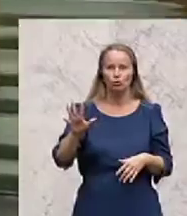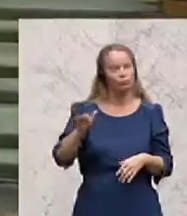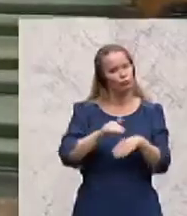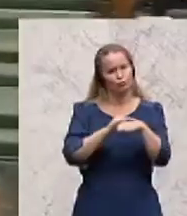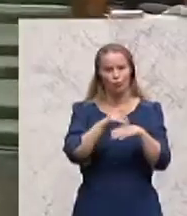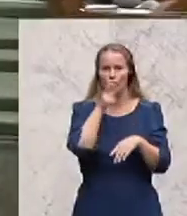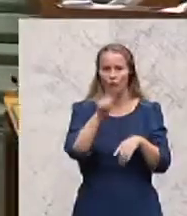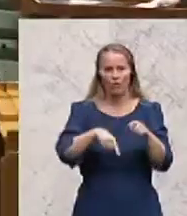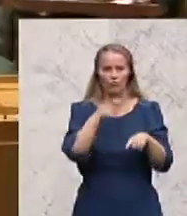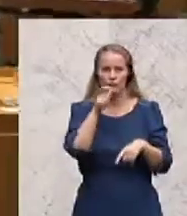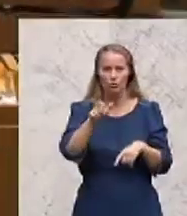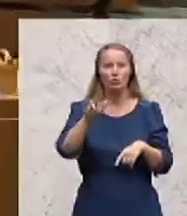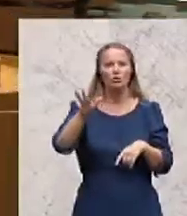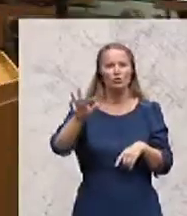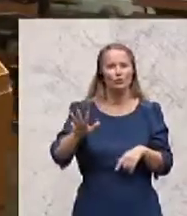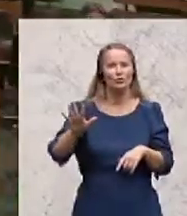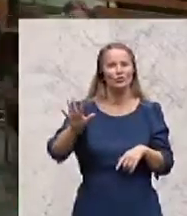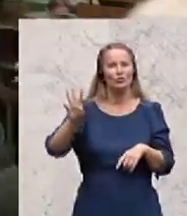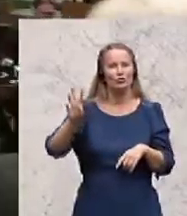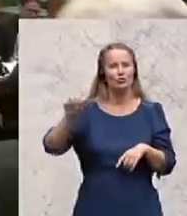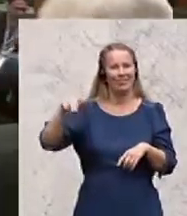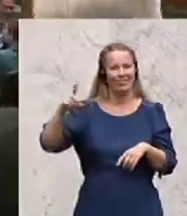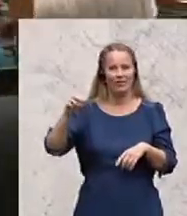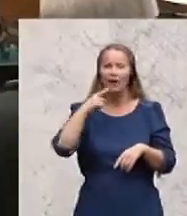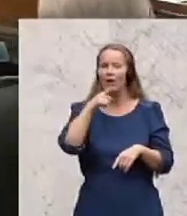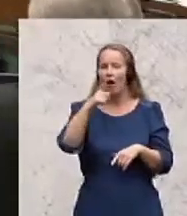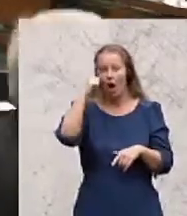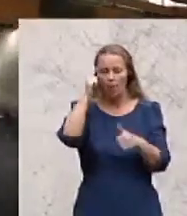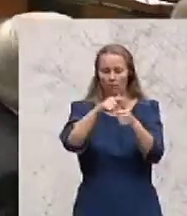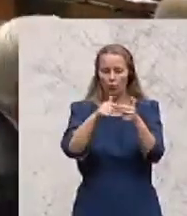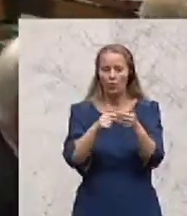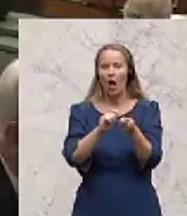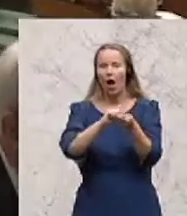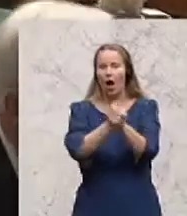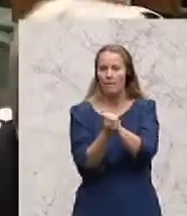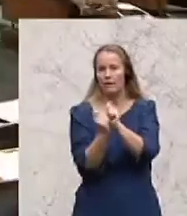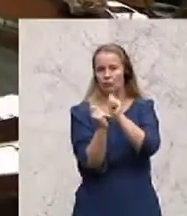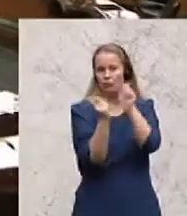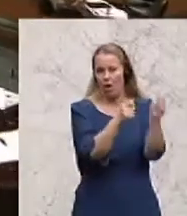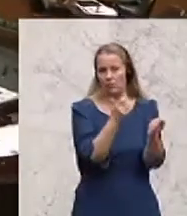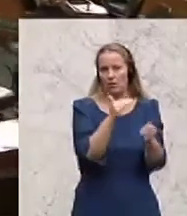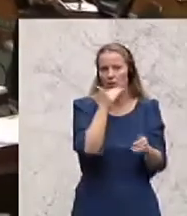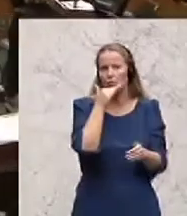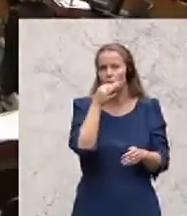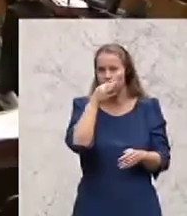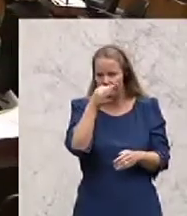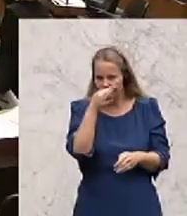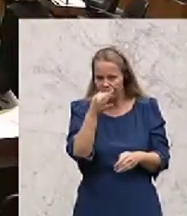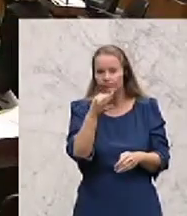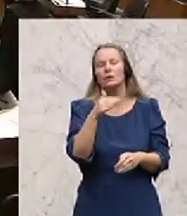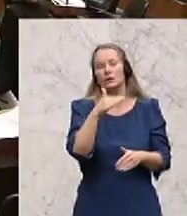Urlaub für Arbeitslose bezeichnet wird, bricht die grüne Abgeordnete. ...ist